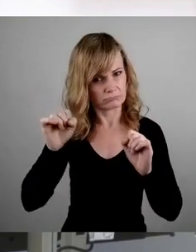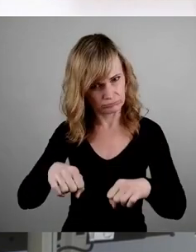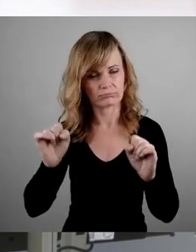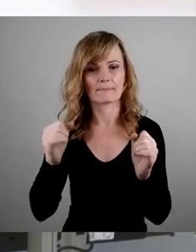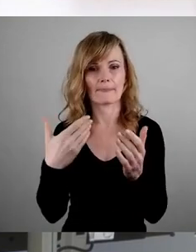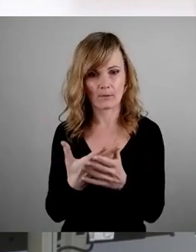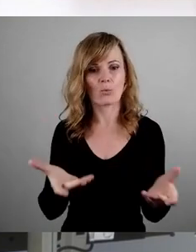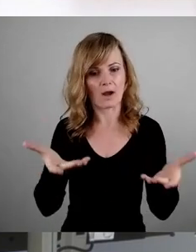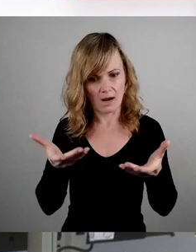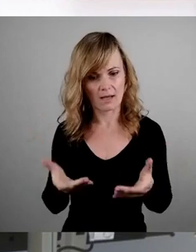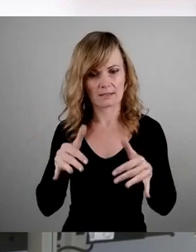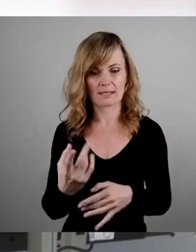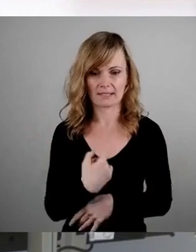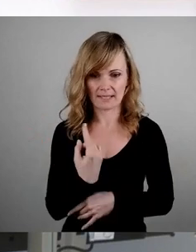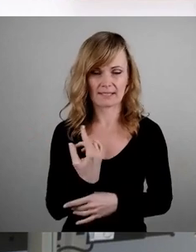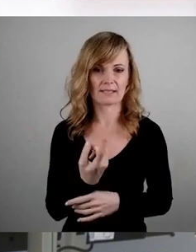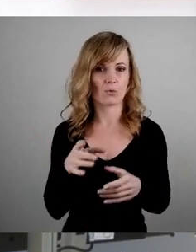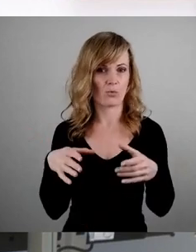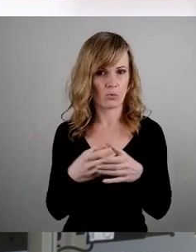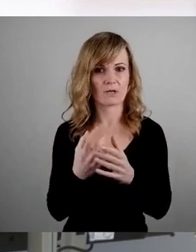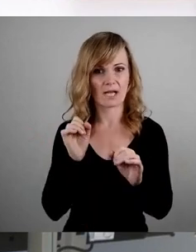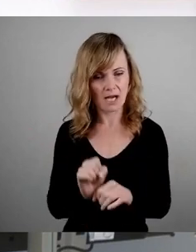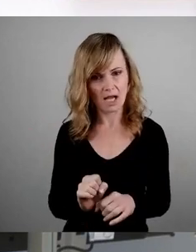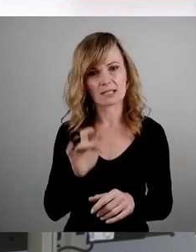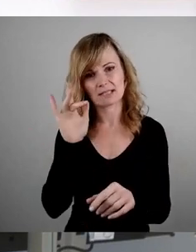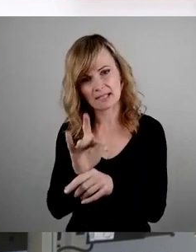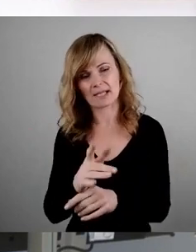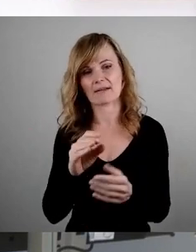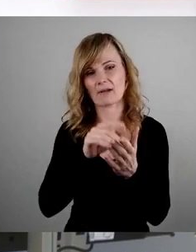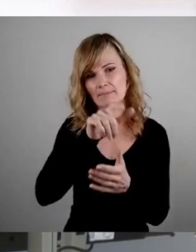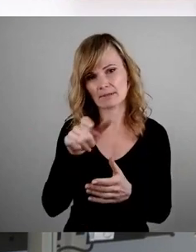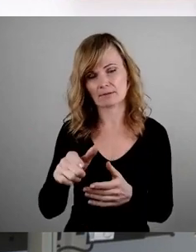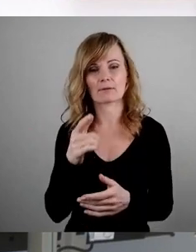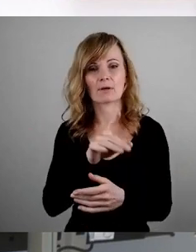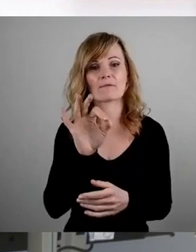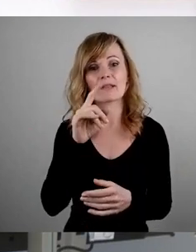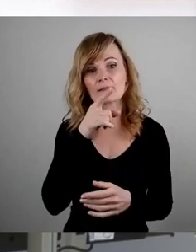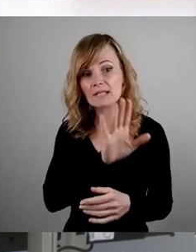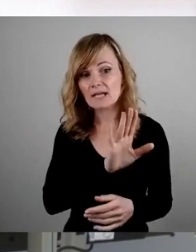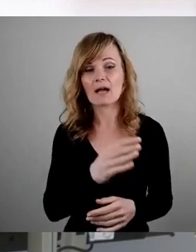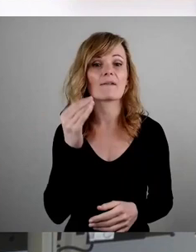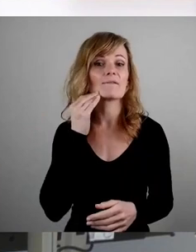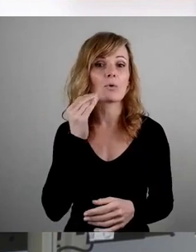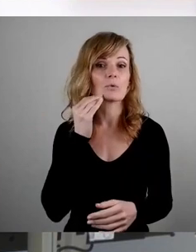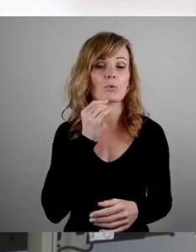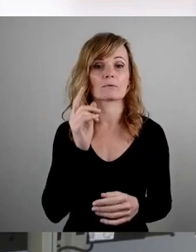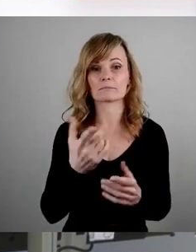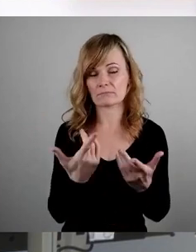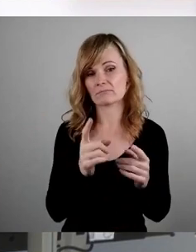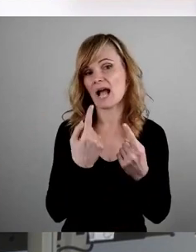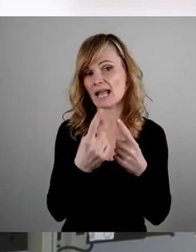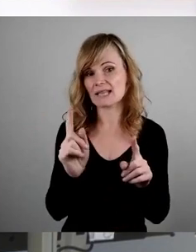Vermieterinnen und Vermieter vorzugehen, wenn sie ihren Wohnraum eben für andere Zwecke als Wohnzwecke vermieten.